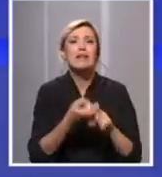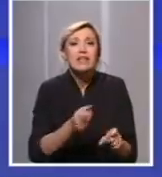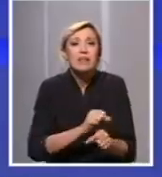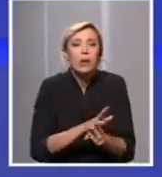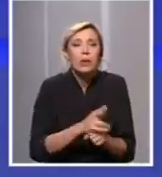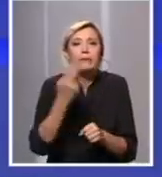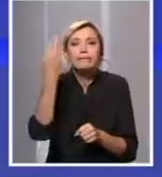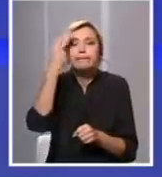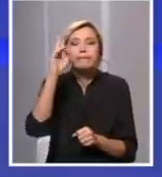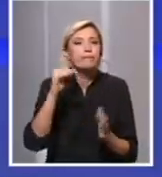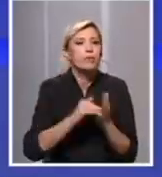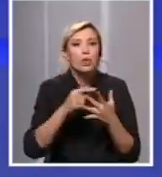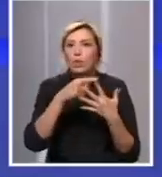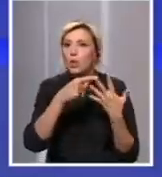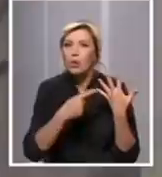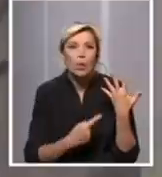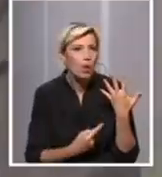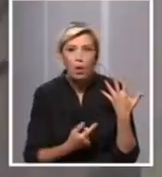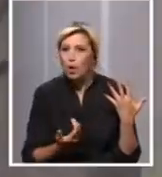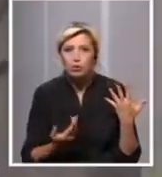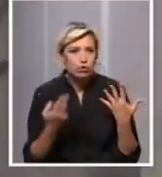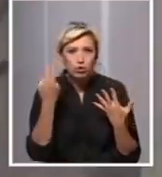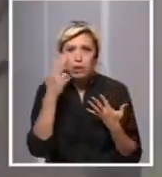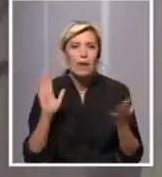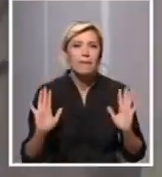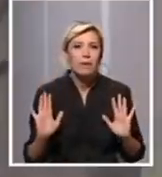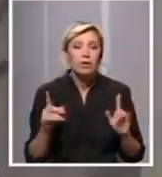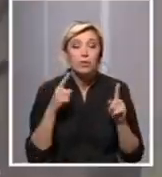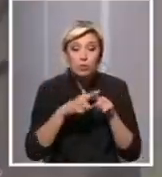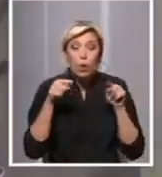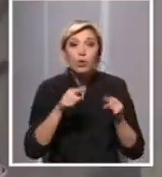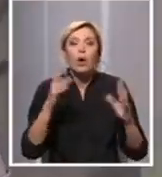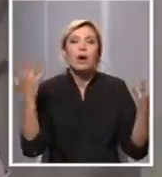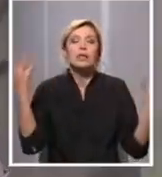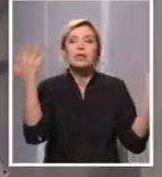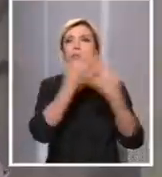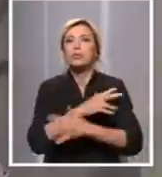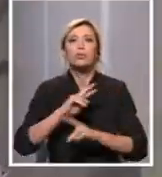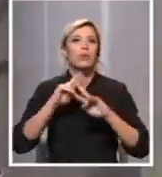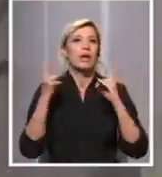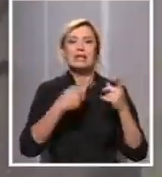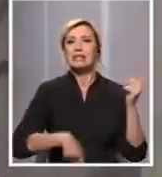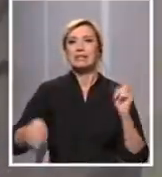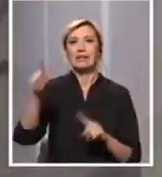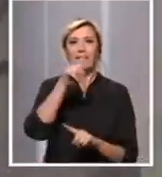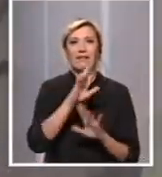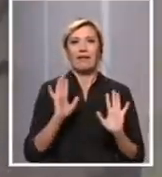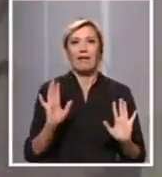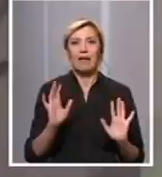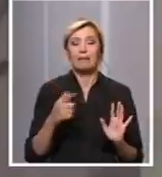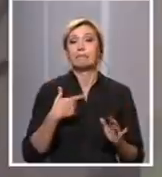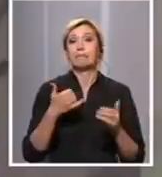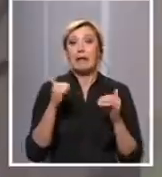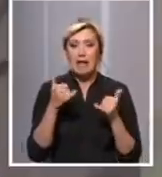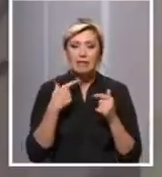i da tu postoje neki skotomi u tom mozaiku i to je ono što zbunjuje ceo svet. Ja sam isto listao neke